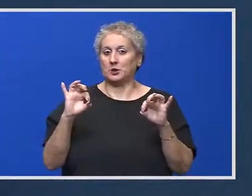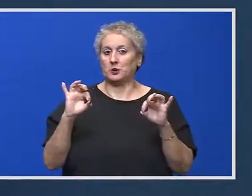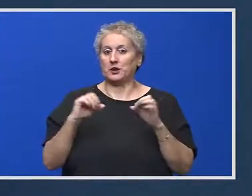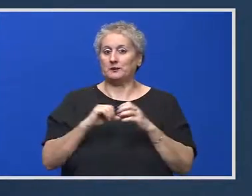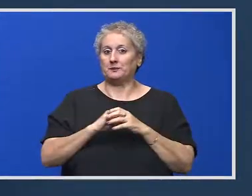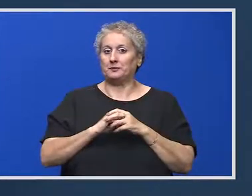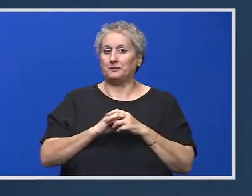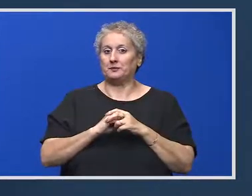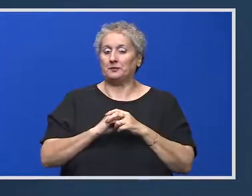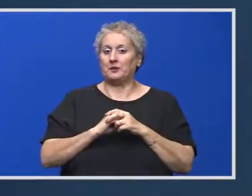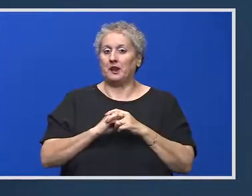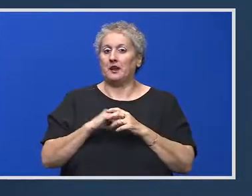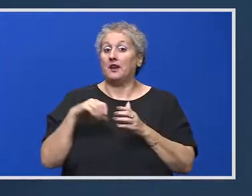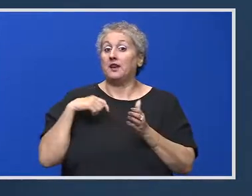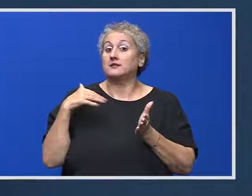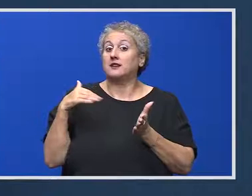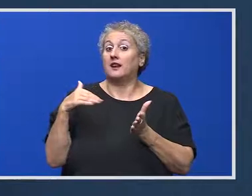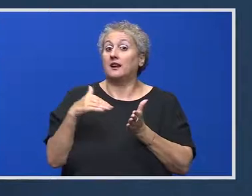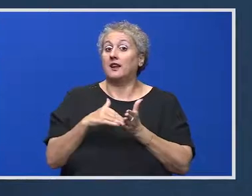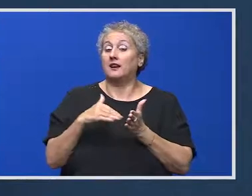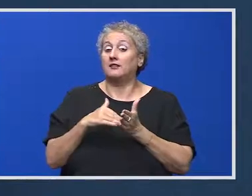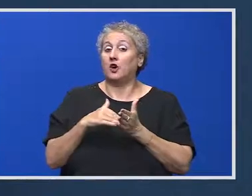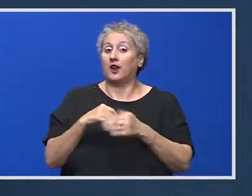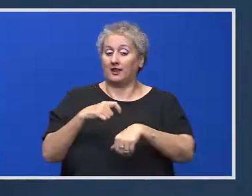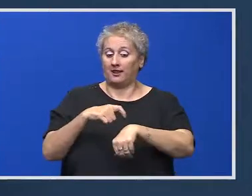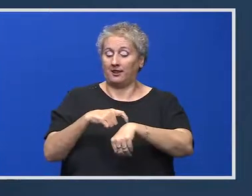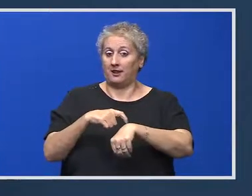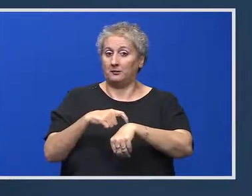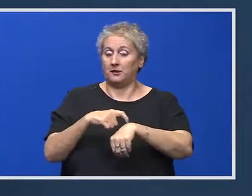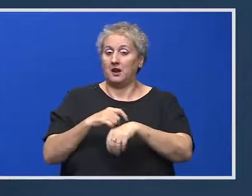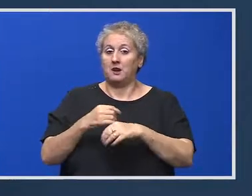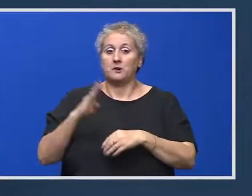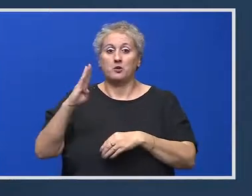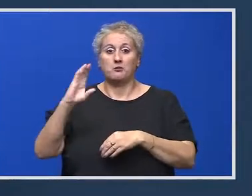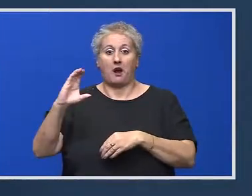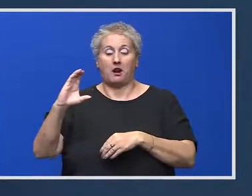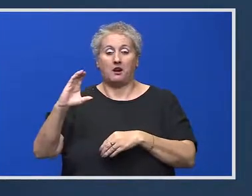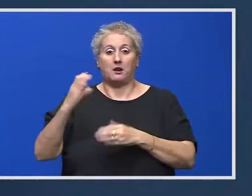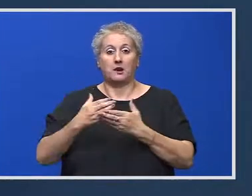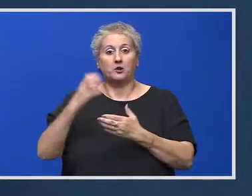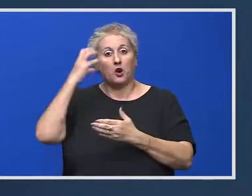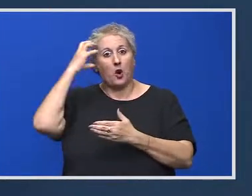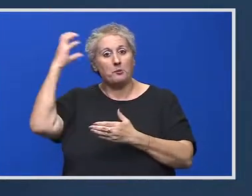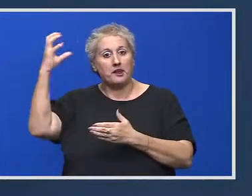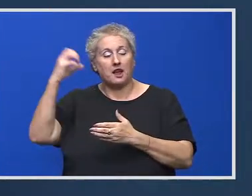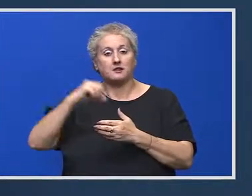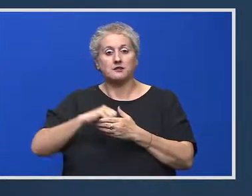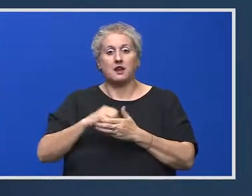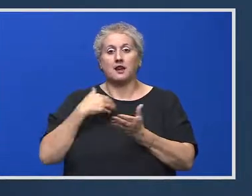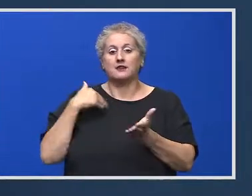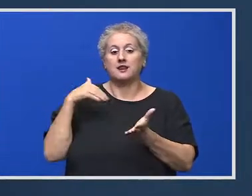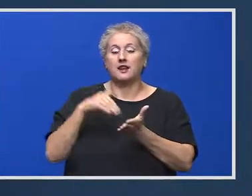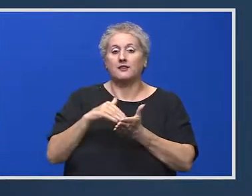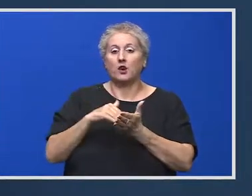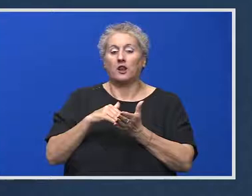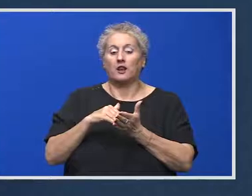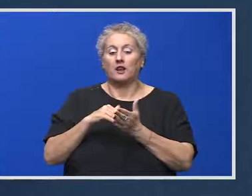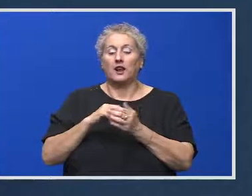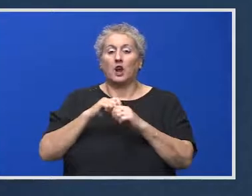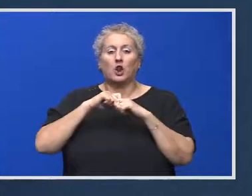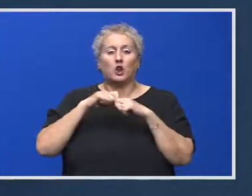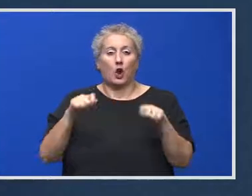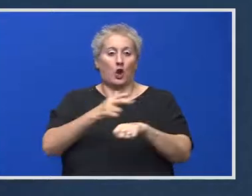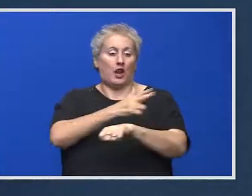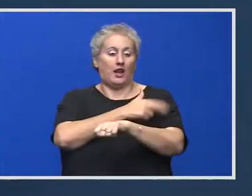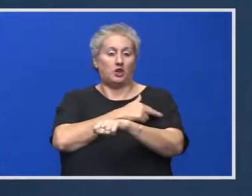sigur, este nevoie de timp pentru un bacalaureat bazat pe competențe. Este nevoie ca întreg ciclu liceal să fie